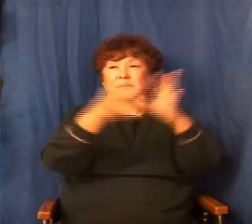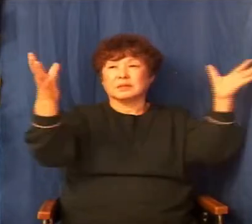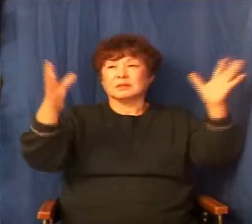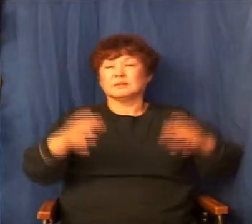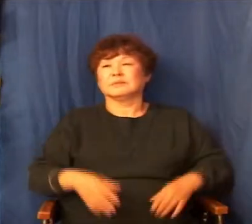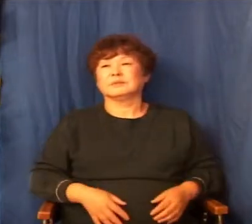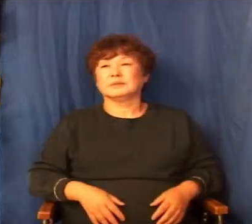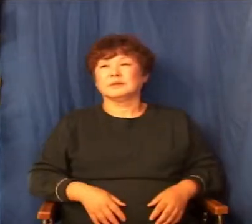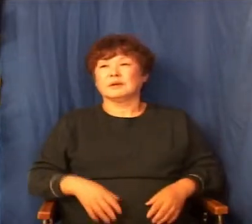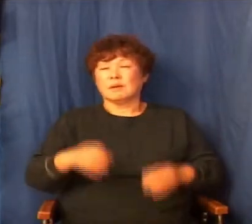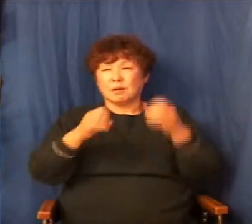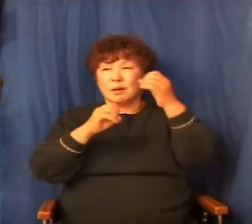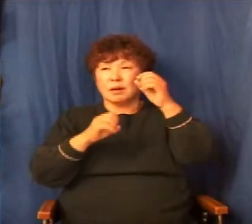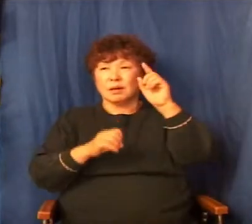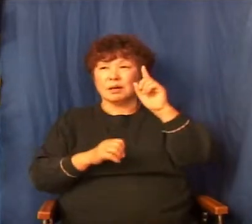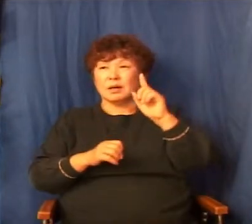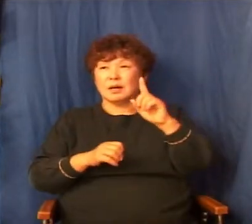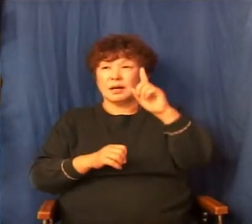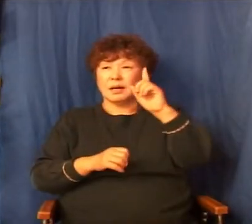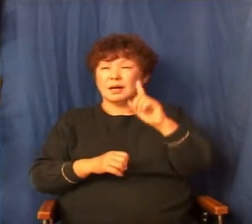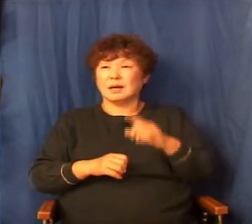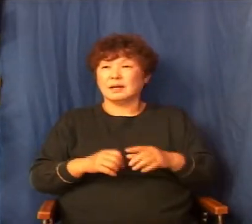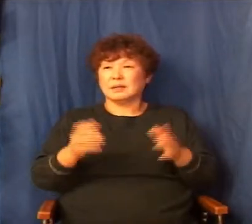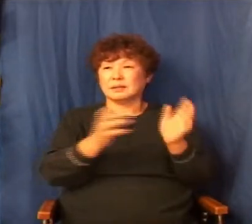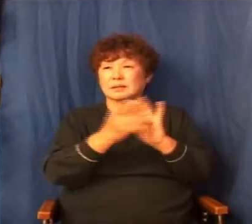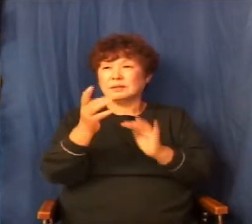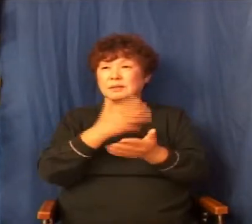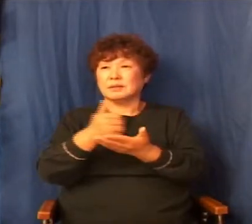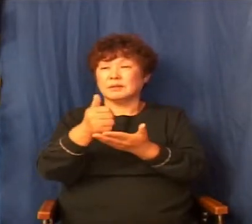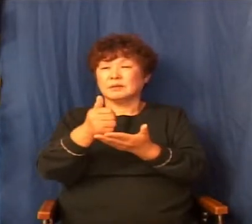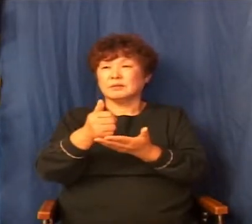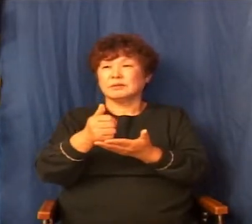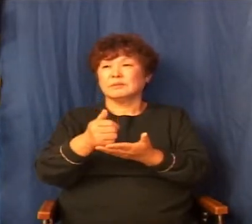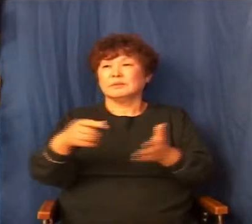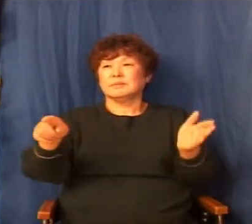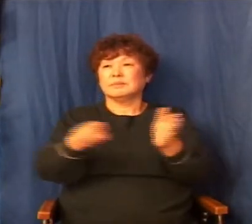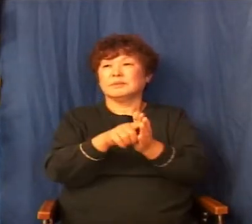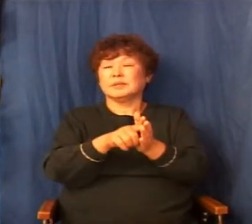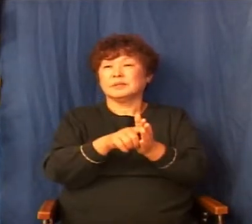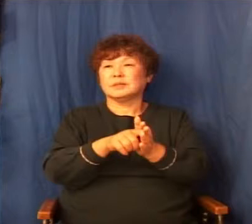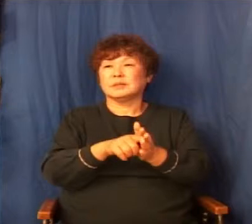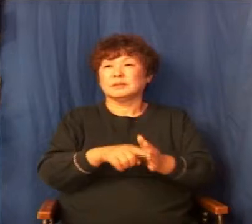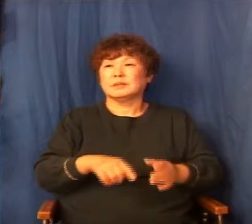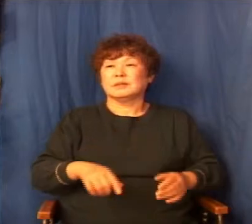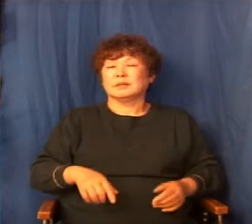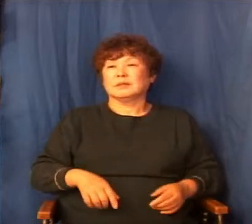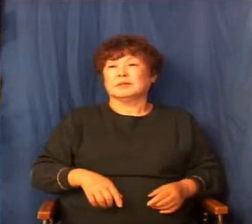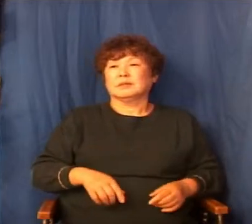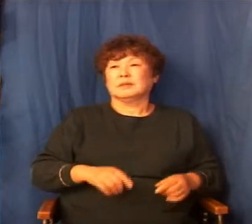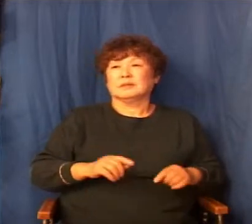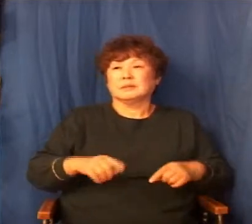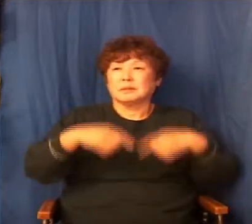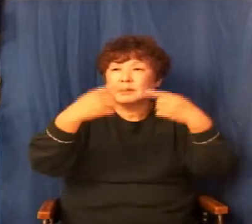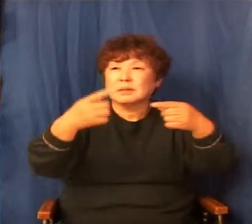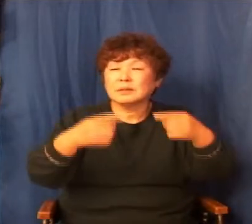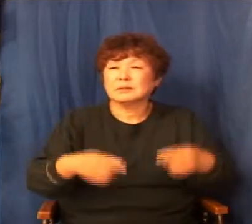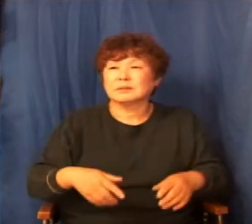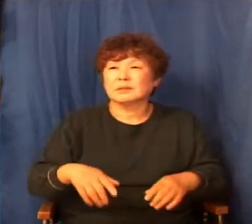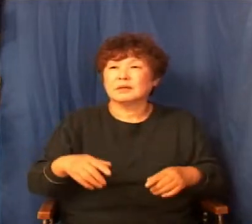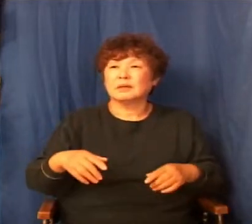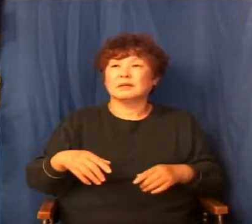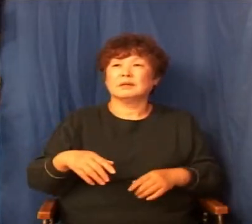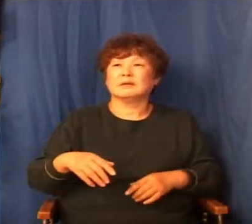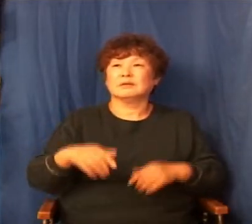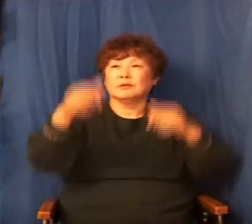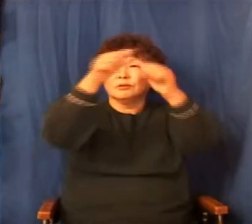하나님께서 지금 이 사람들을 어떻게 보면 이 중에서 열 명이라도 팀이 꾸려진다면